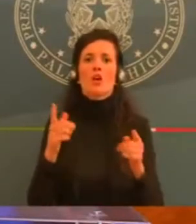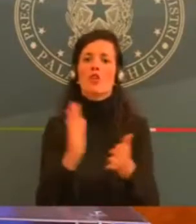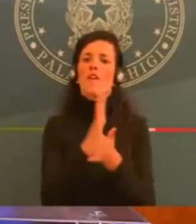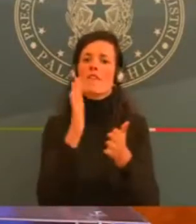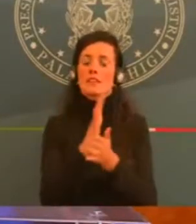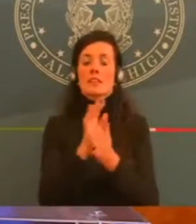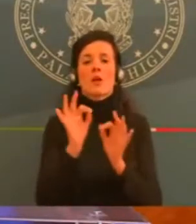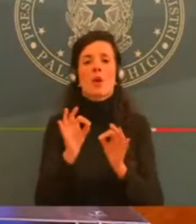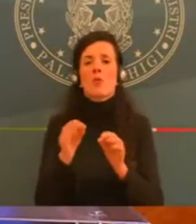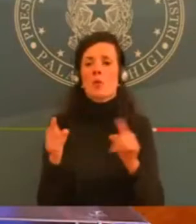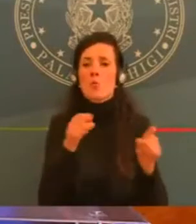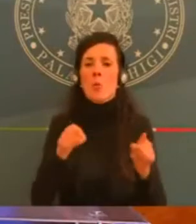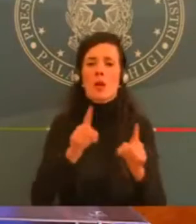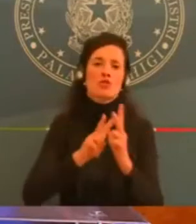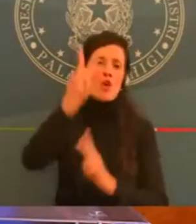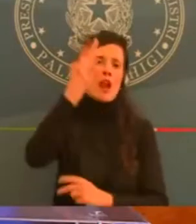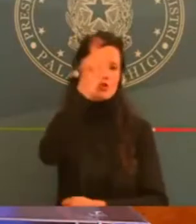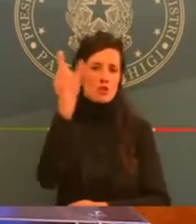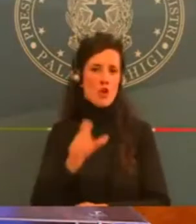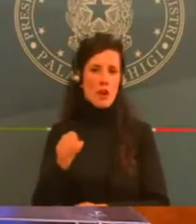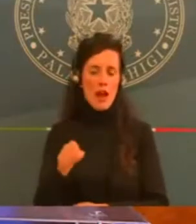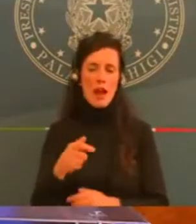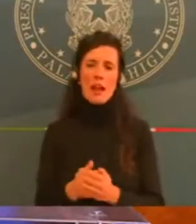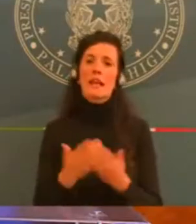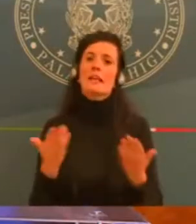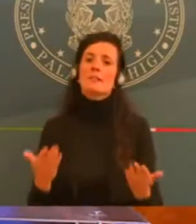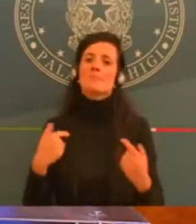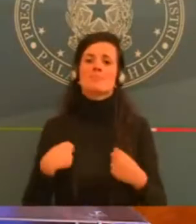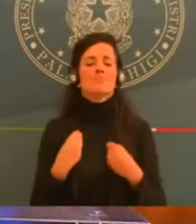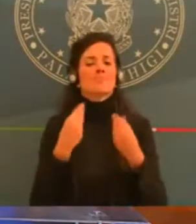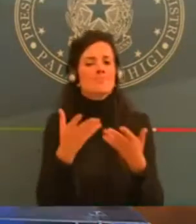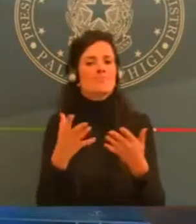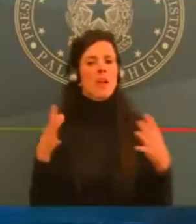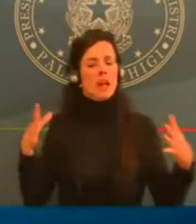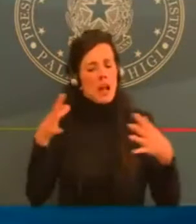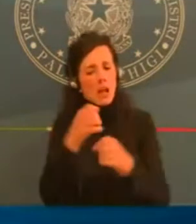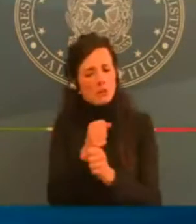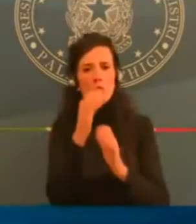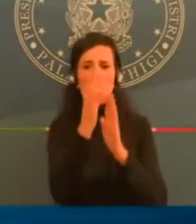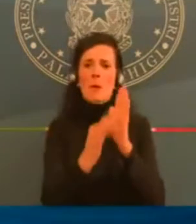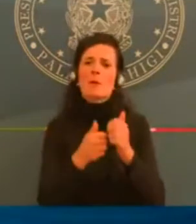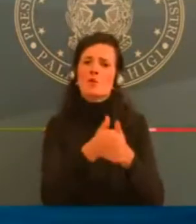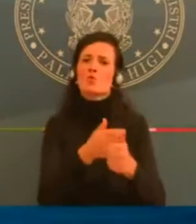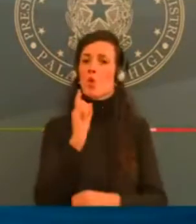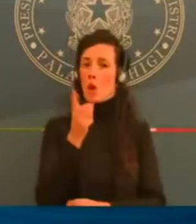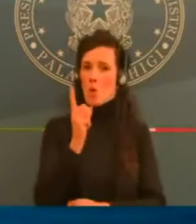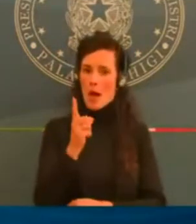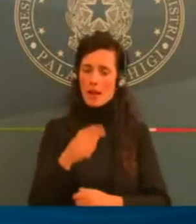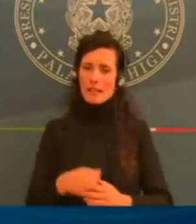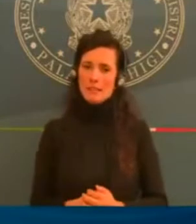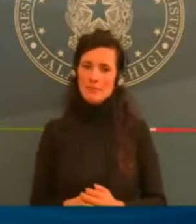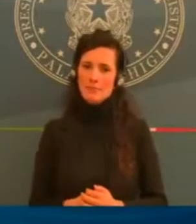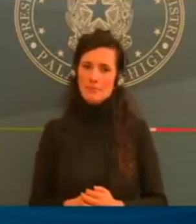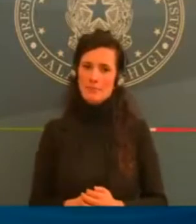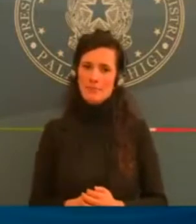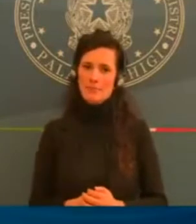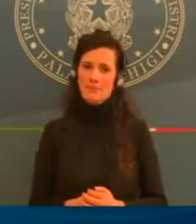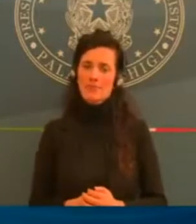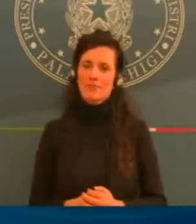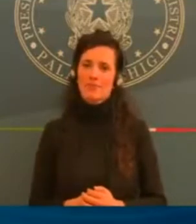Possiamo ragionare di una zona rossa nel periodo del 21 dicembre al 6 gennaio.